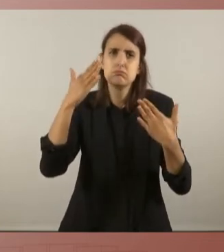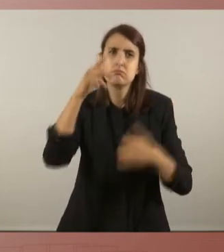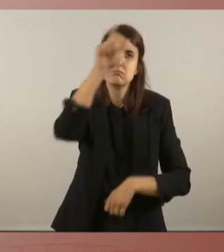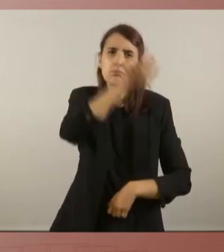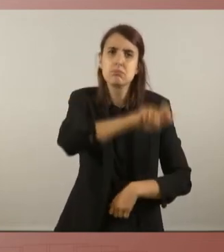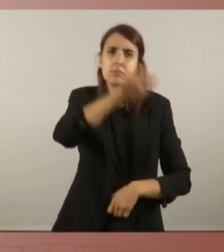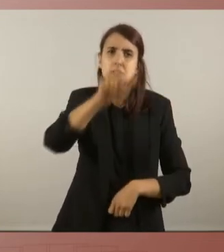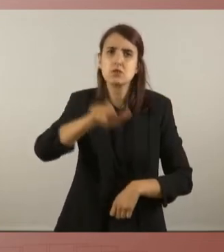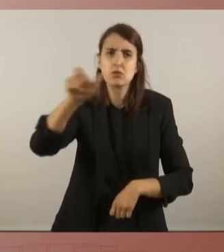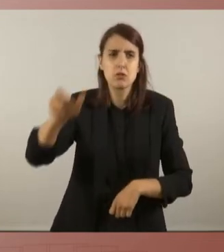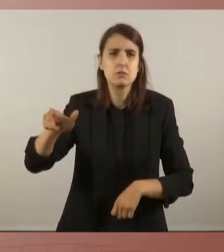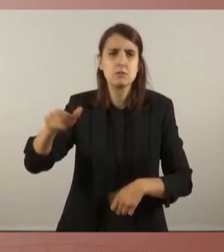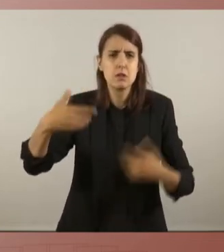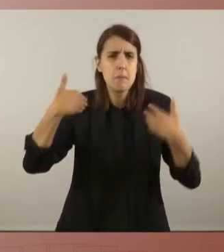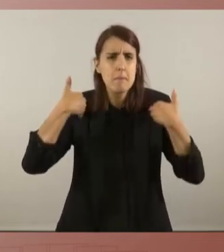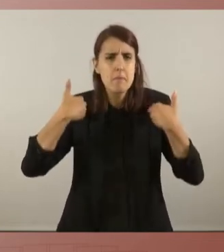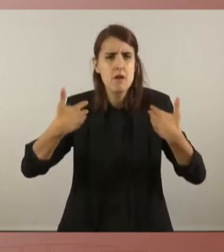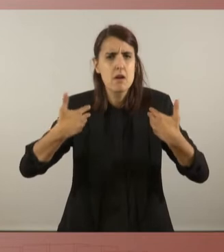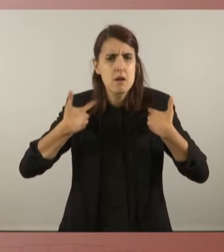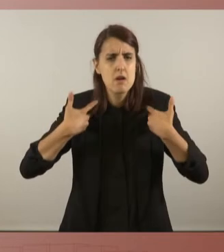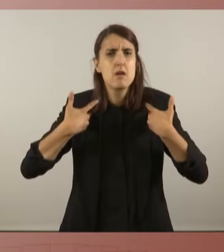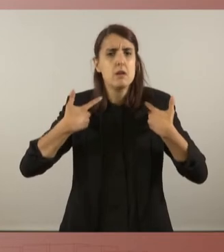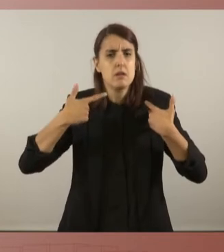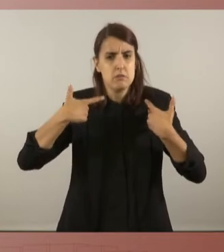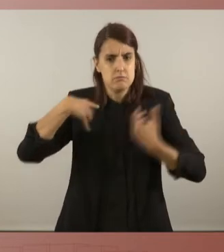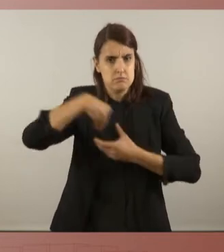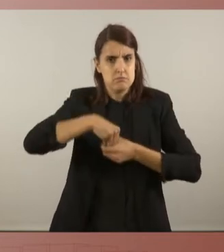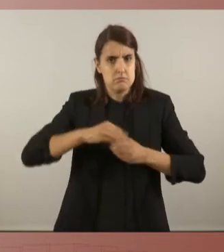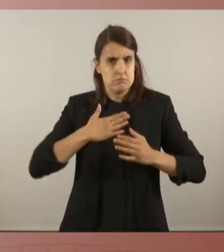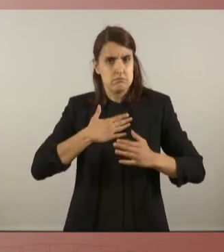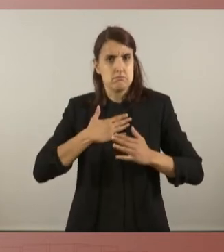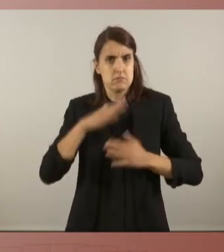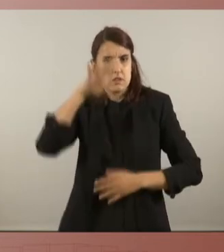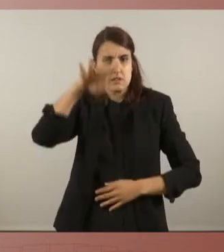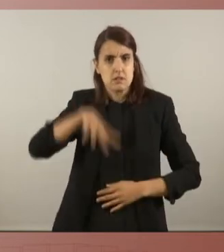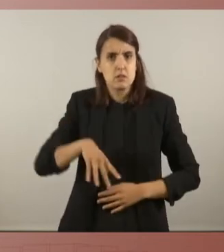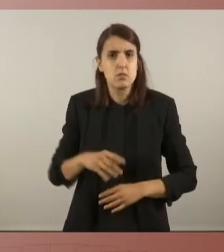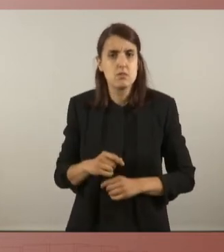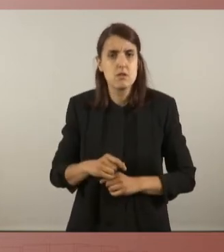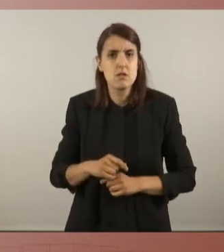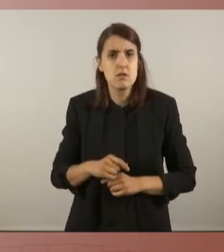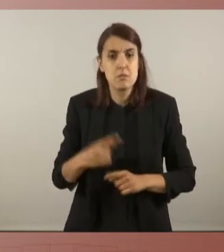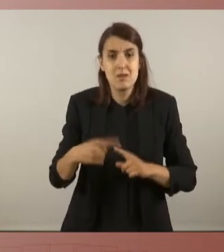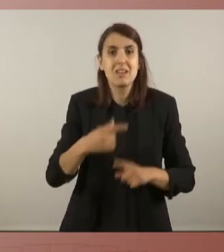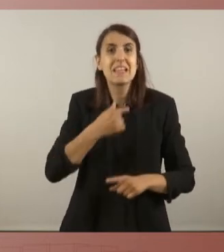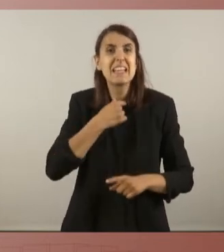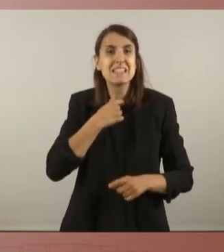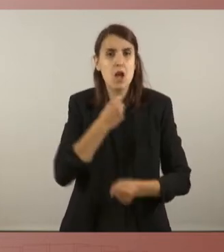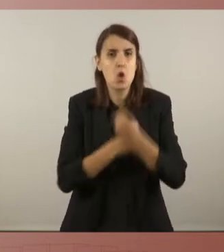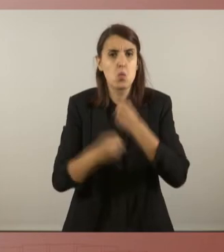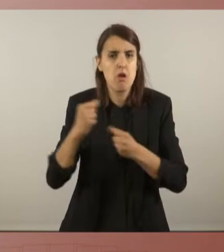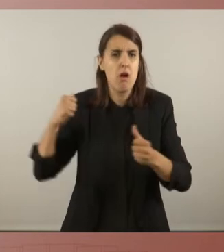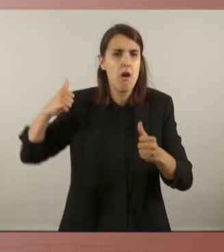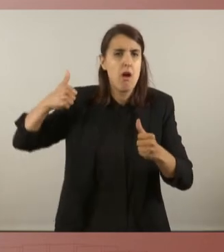que pateix, tota la gent que pateix també a casa nostra, encara els efectes de crisis acumulades,